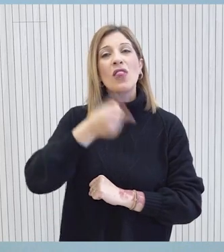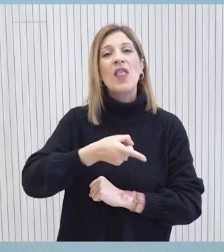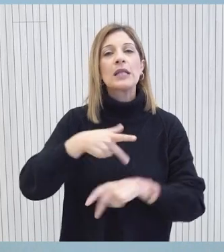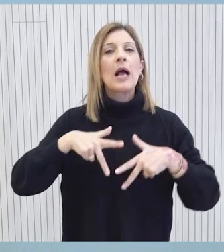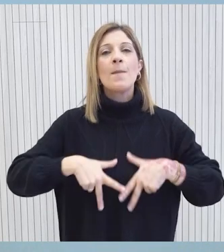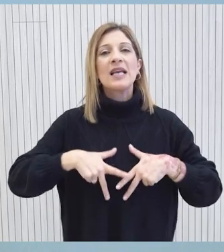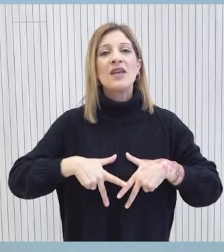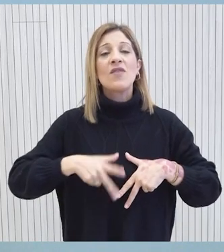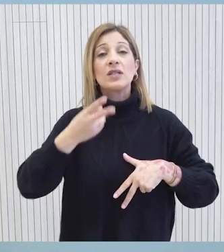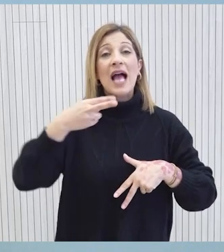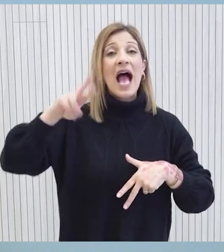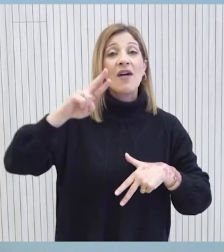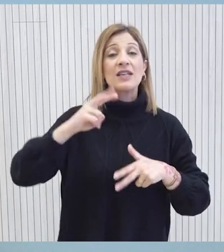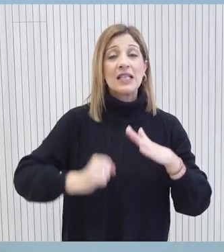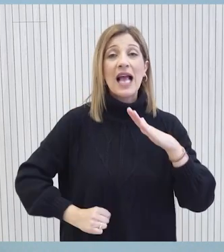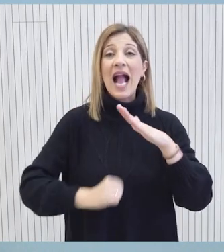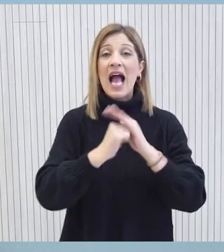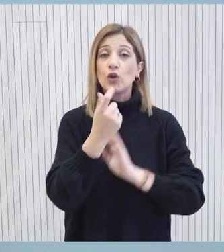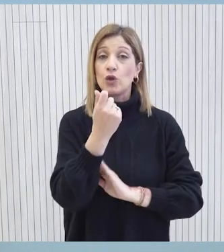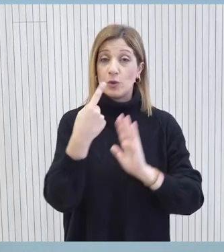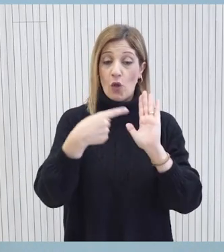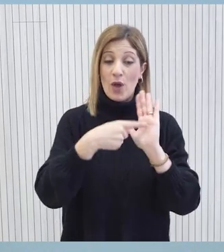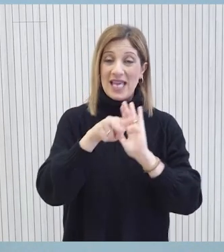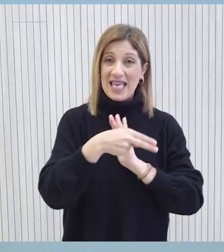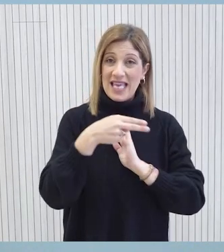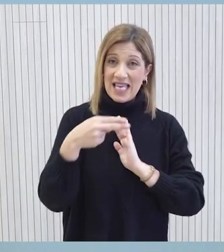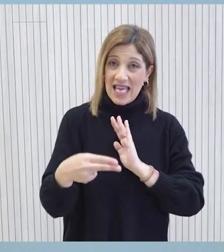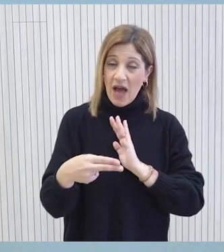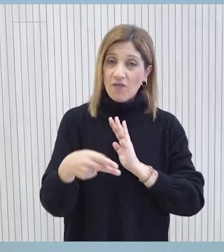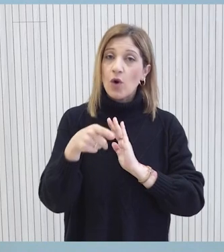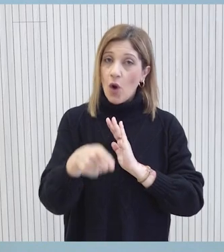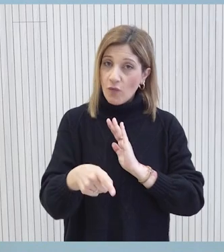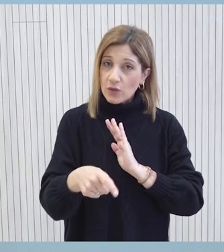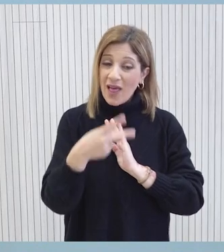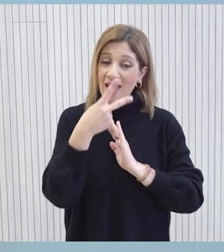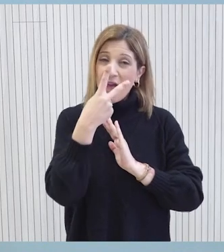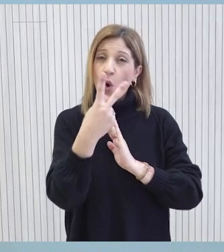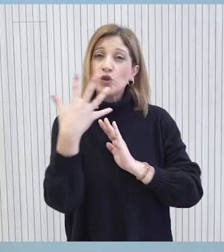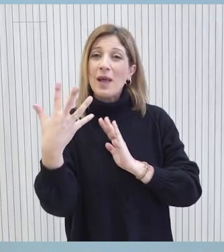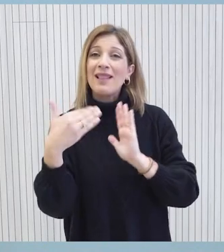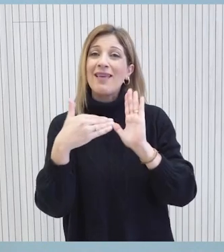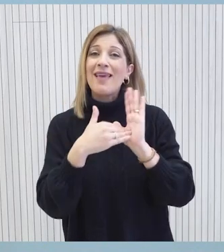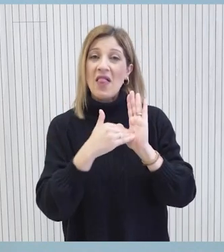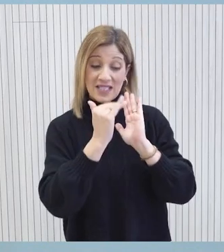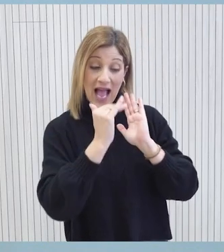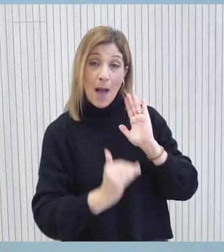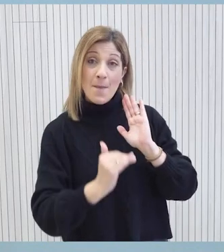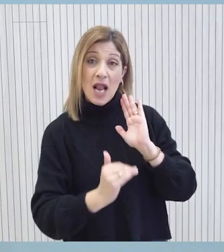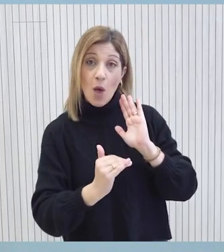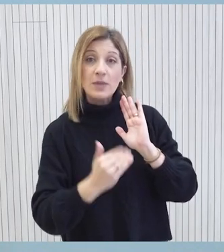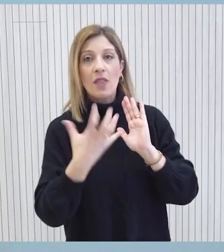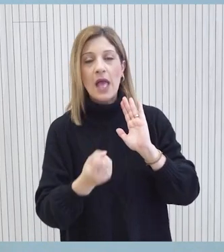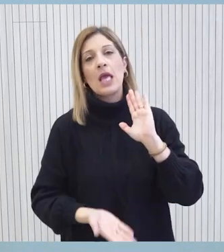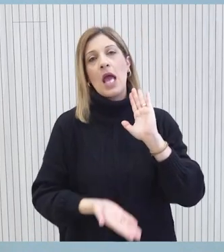κυβέρνησης για αύξηση του εθνικού κατώτατου μισθού στα 1.000 ευρώ αυξήθηκαν οι μισθοί για 25.000 χαμηλόμισθους εργαζόμενους